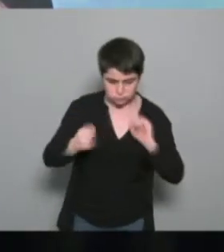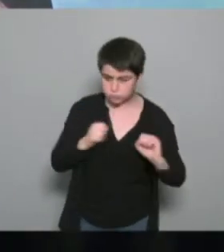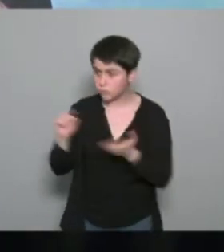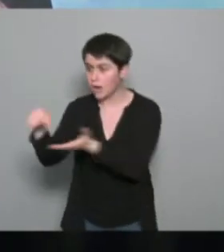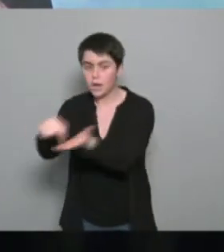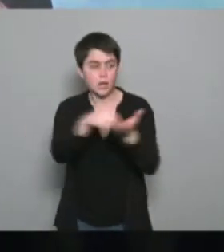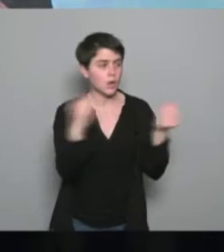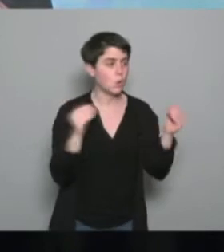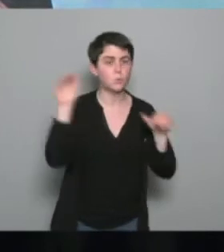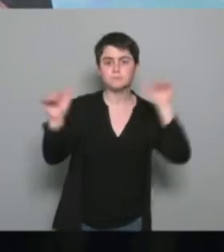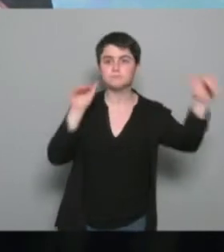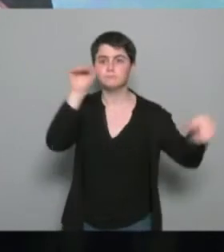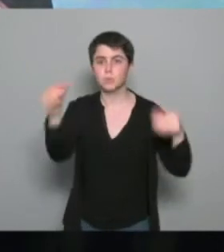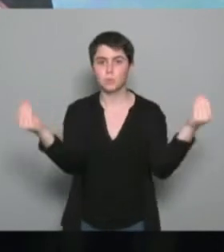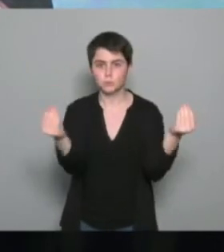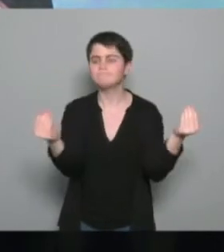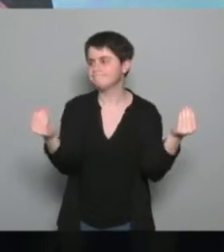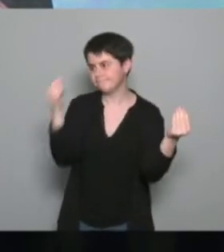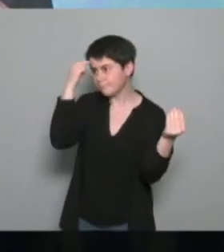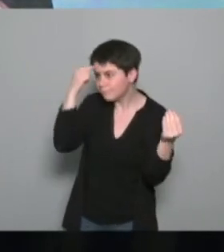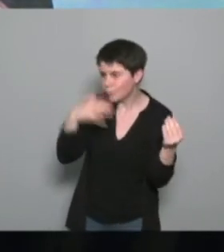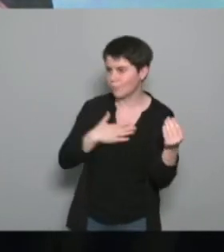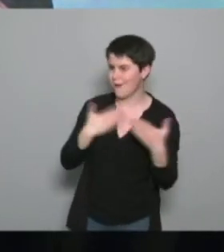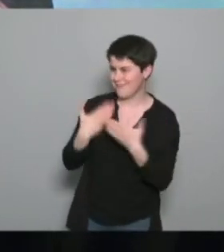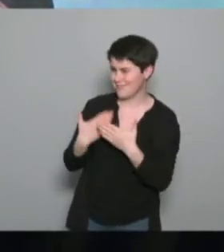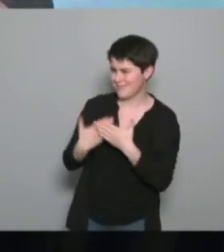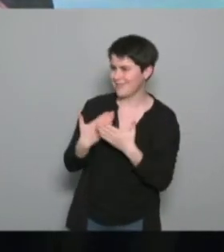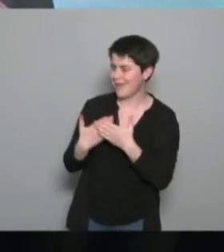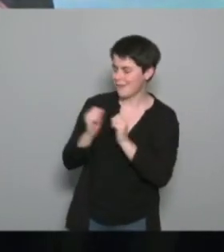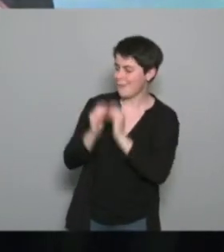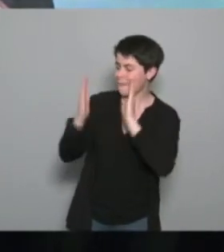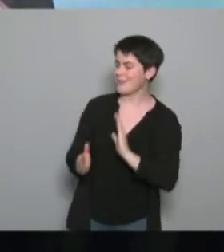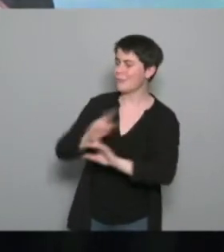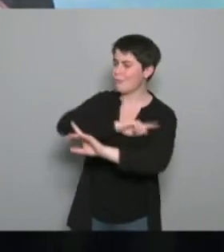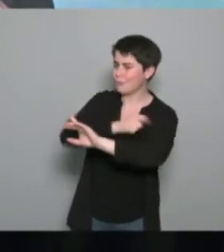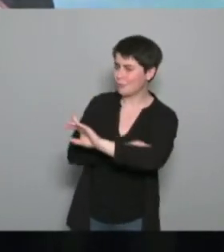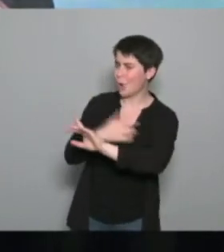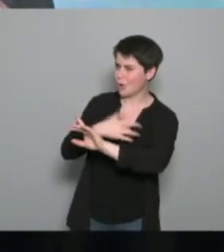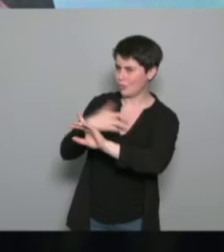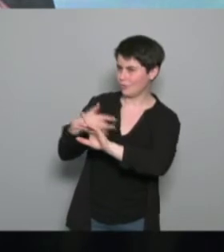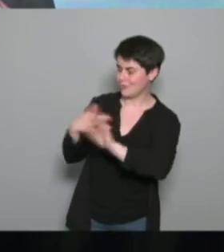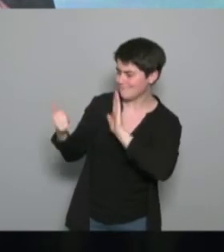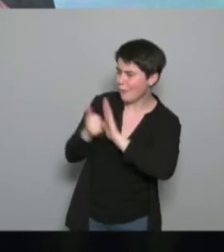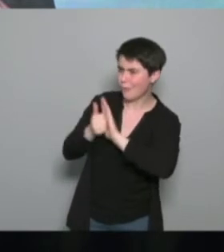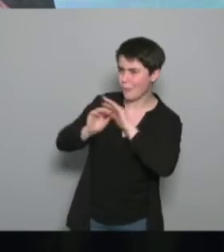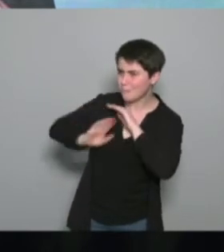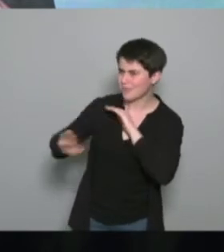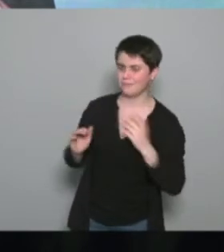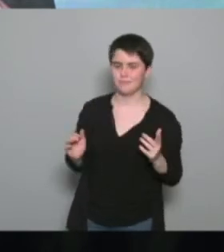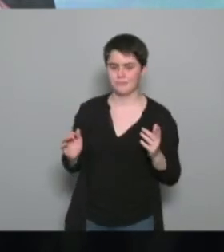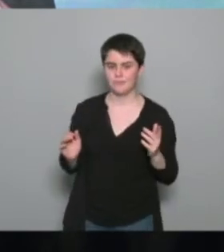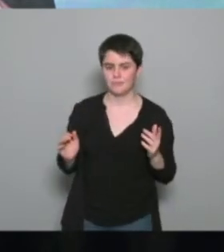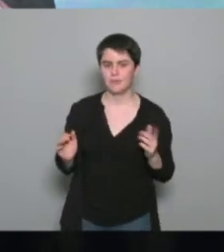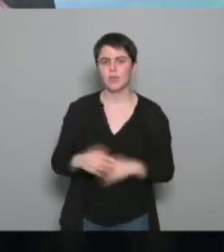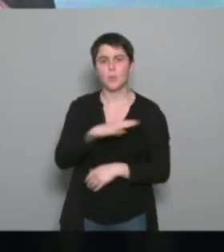'enjeu de la mise en place des maisons sport santé dont on parlait ce matin donc Mme Gauthier parlait ce matin je sais que nous sur quand